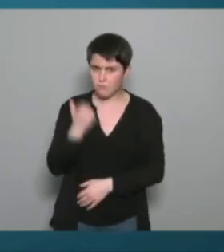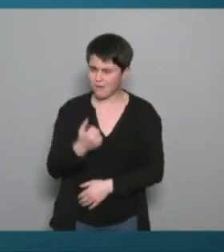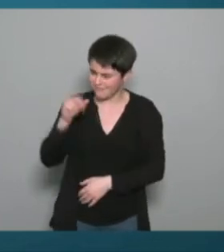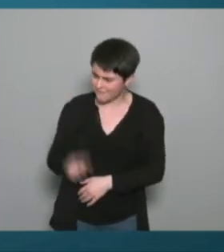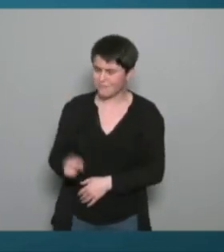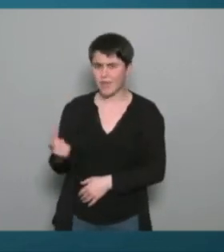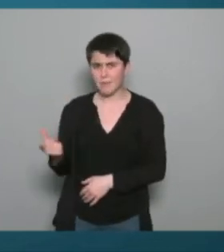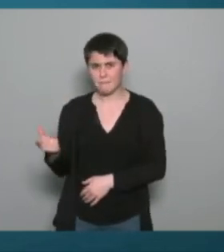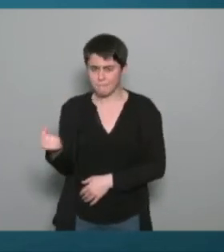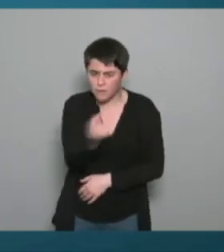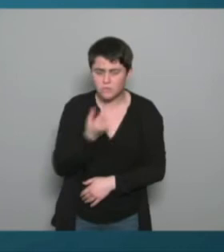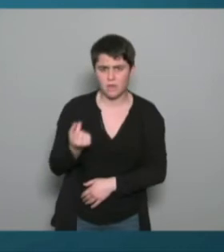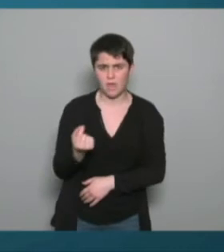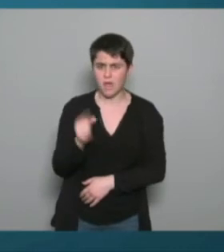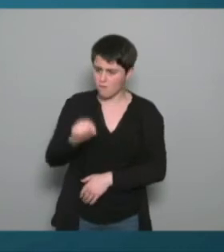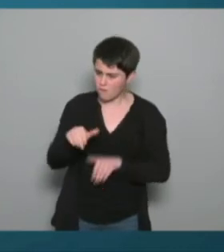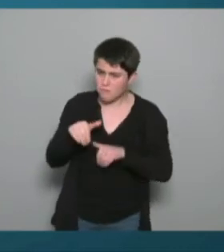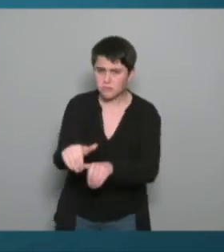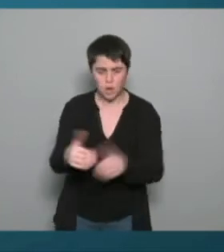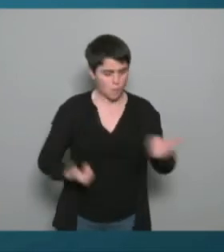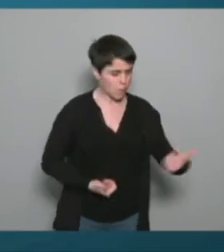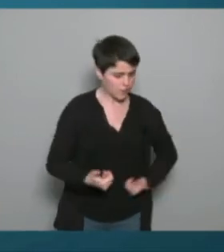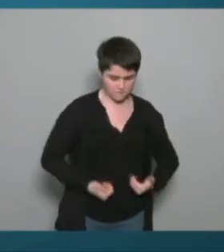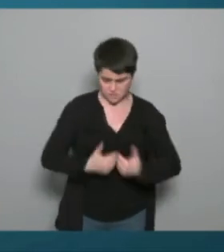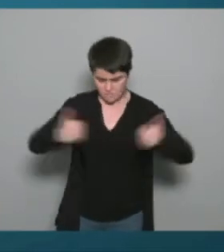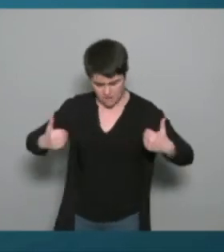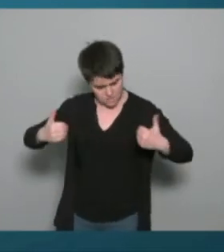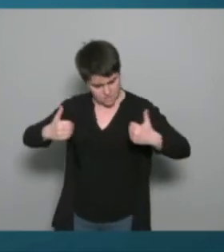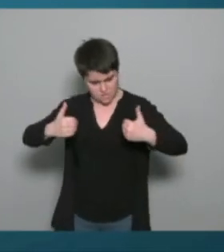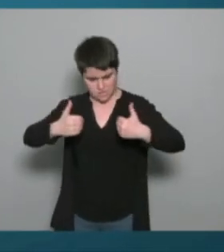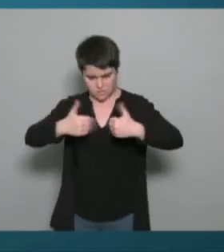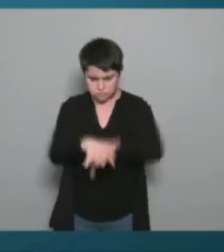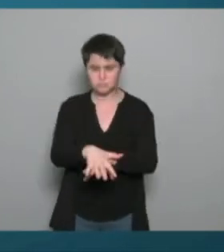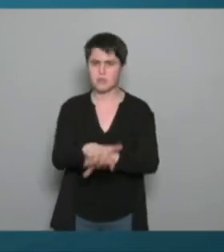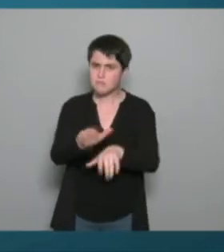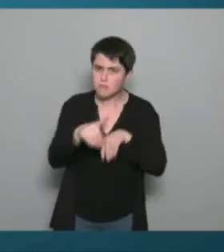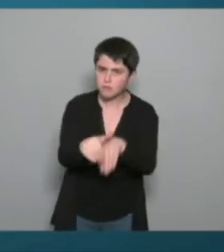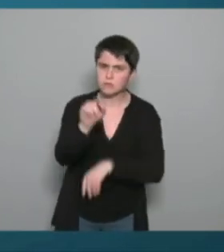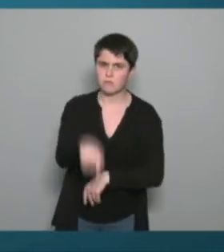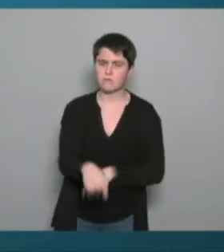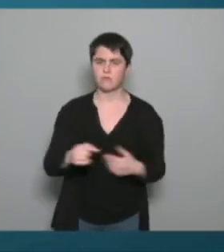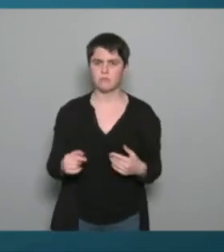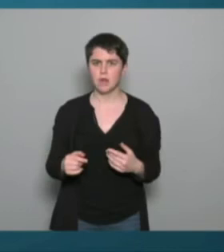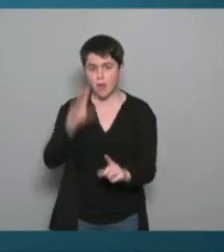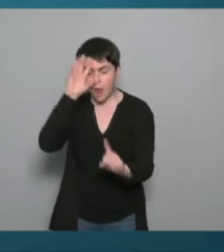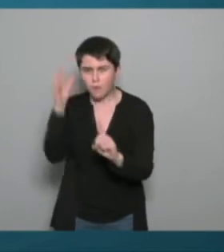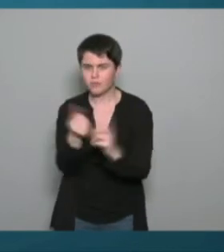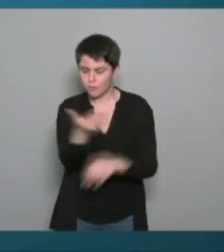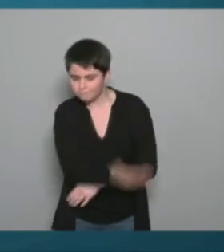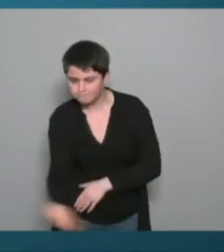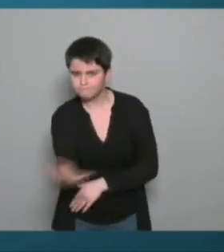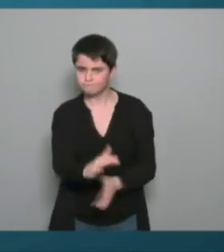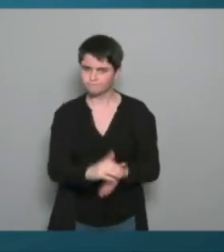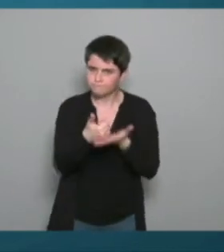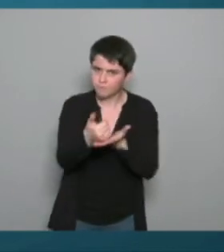continuer à travailler dans ce sens là pour vraiment être en appui auprès de l'ensemble des usagers et que de fait